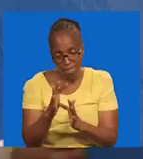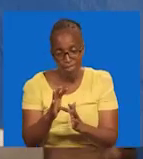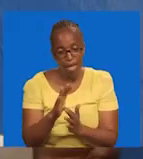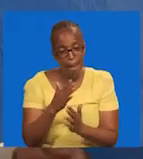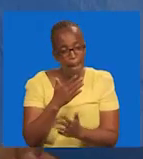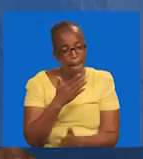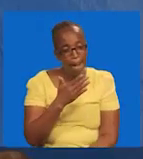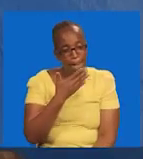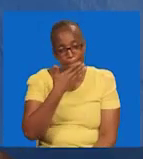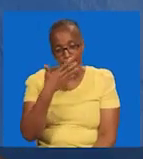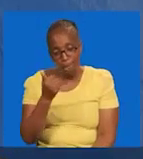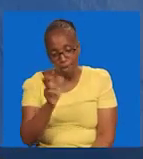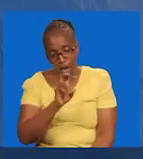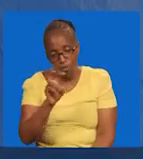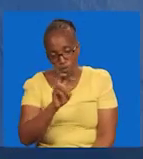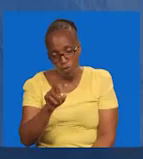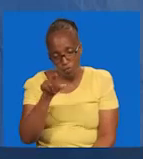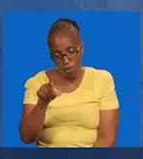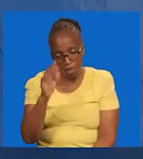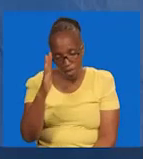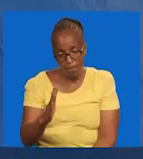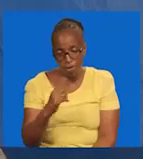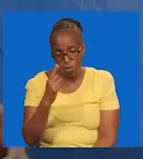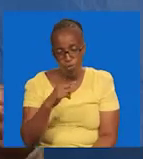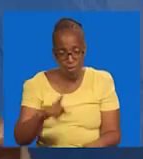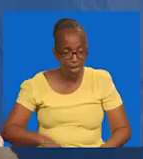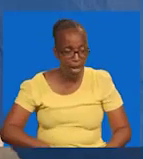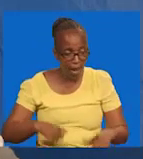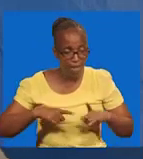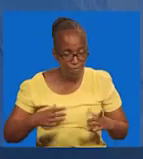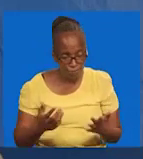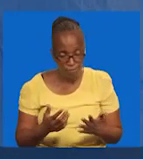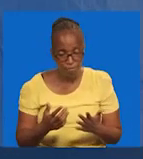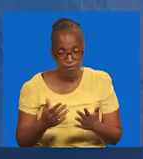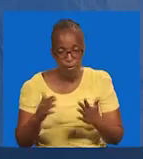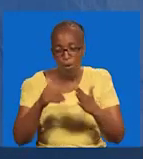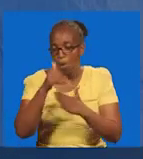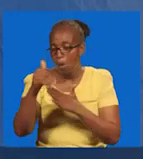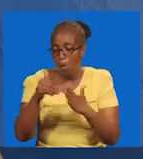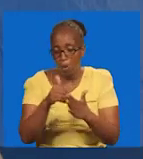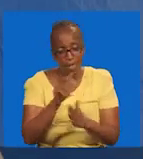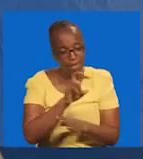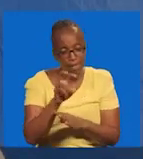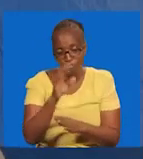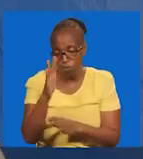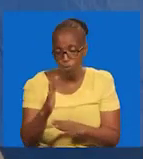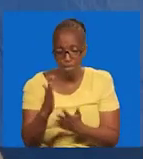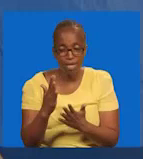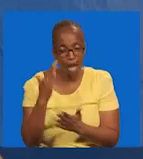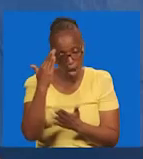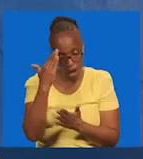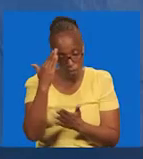Buna mtafuta yule ambaye. Yani. Yuko. Hai. Kwa wafu. Upendwa